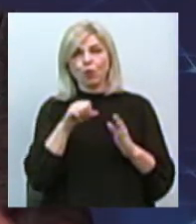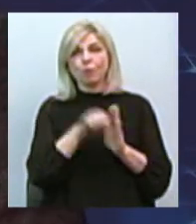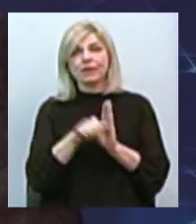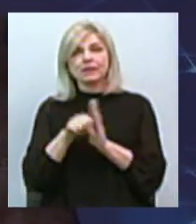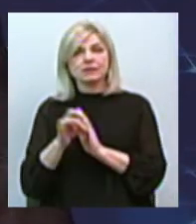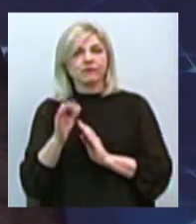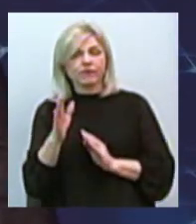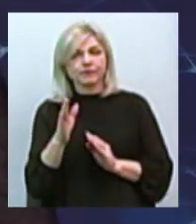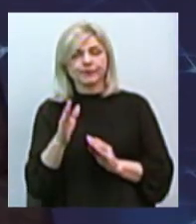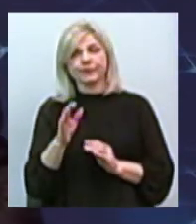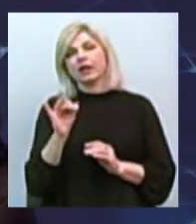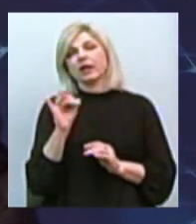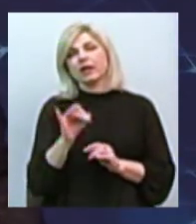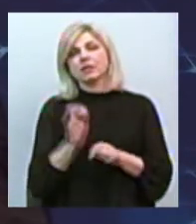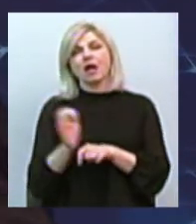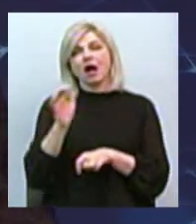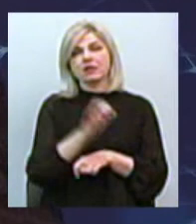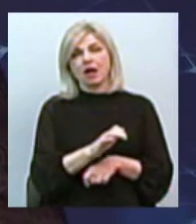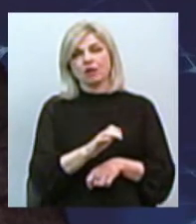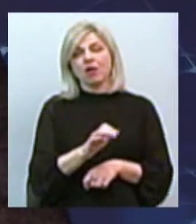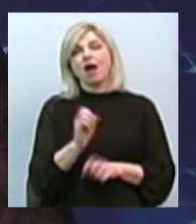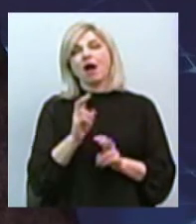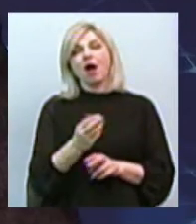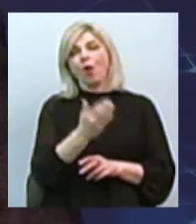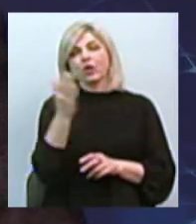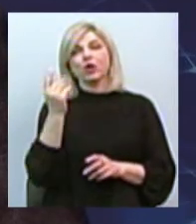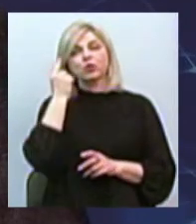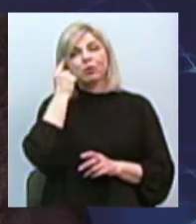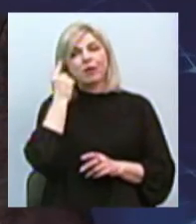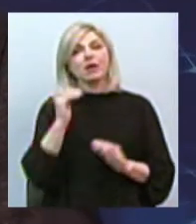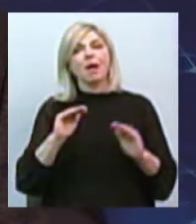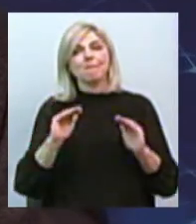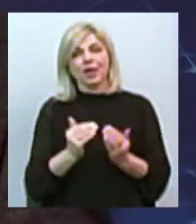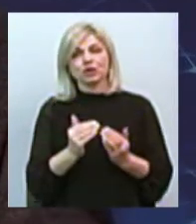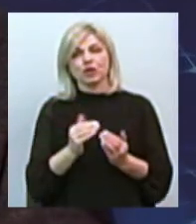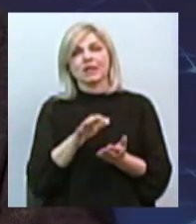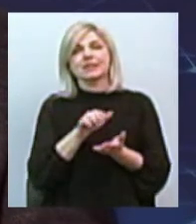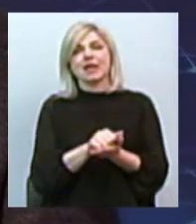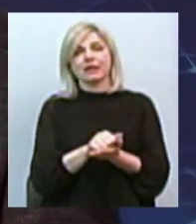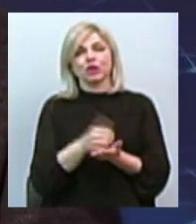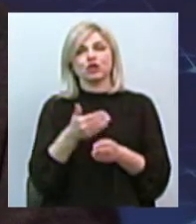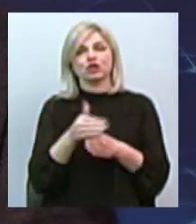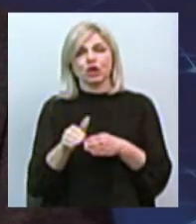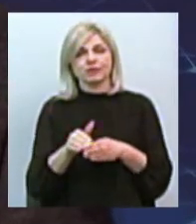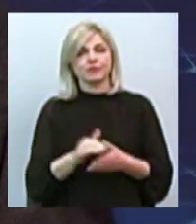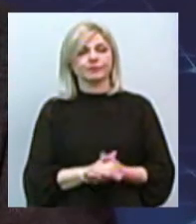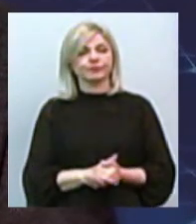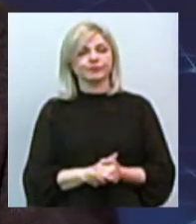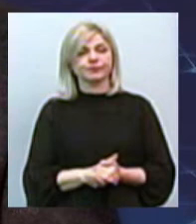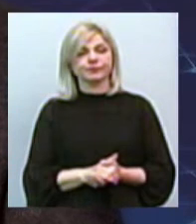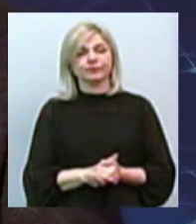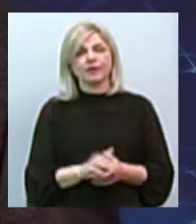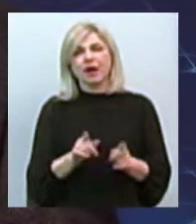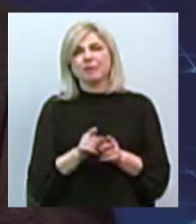І загоняли на нашу, як їм казалось, мене заселенну частину і мене претенціозну. І в